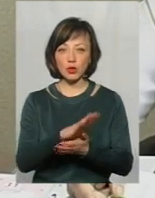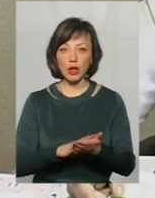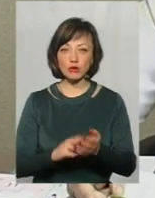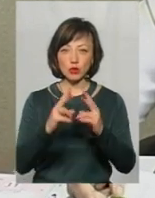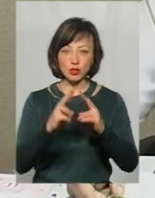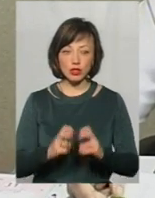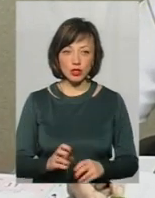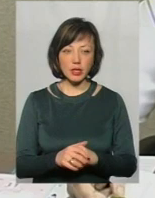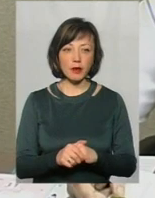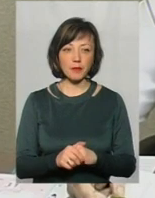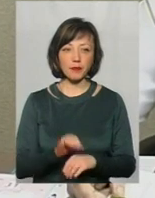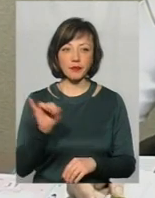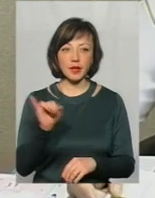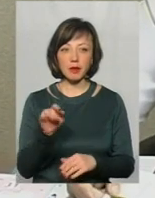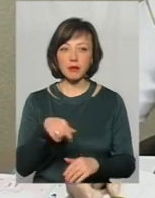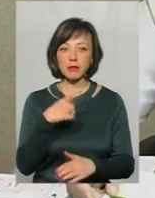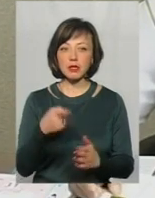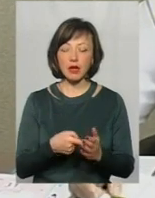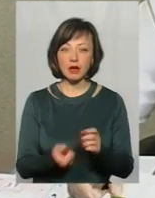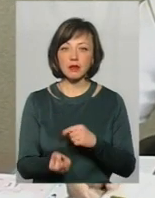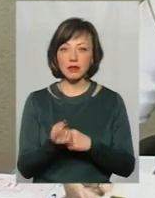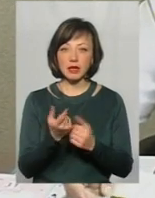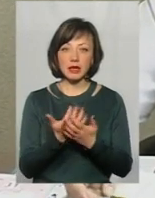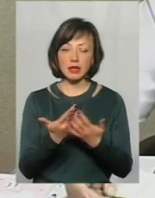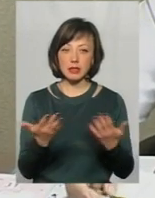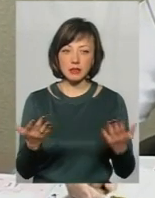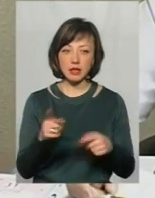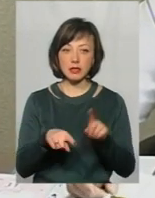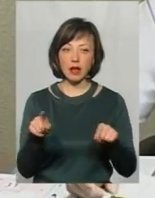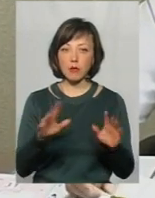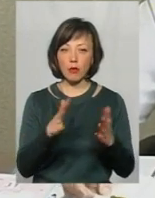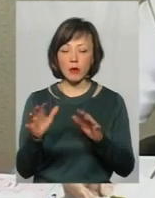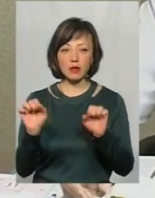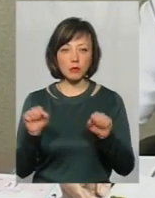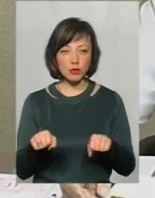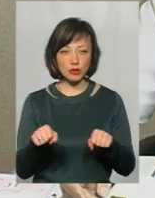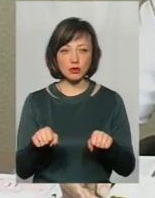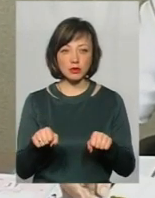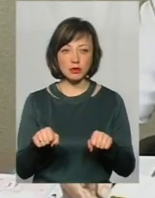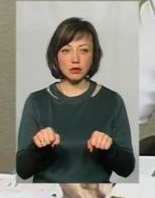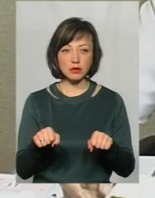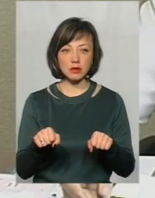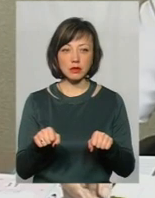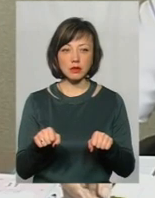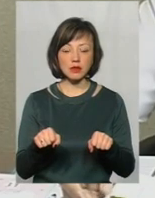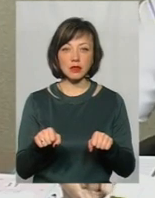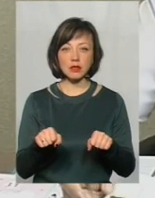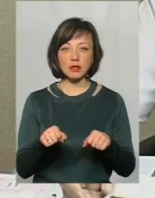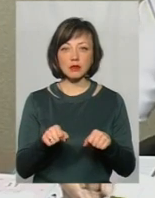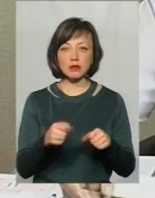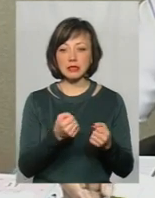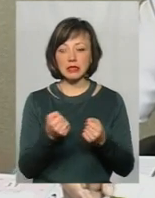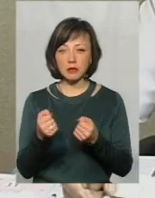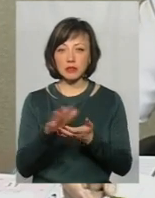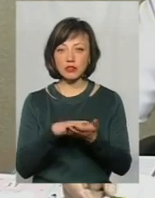дослідження. І тут питання встає різне. Деякі моменти можуть привести затримка до знищення